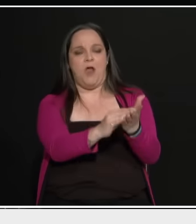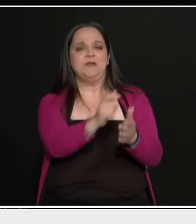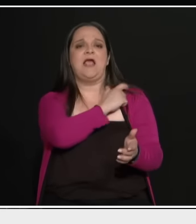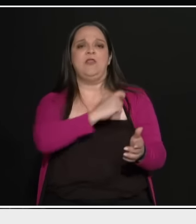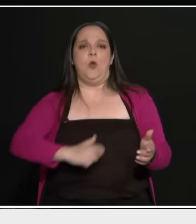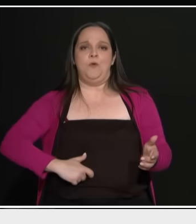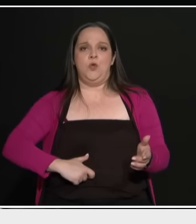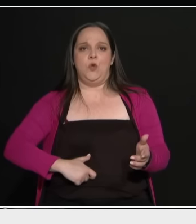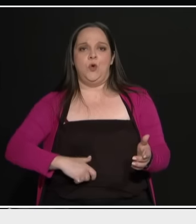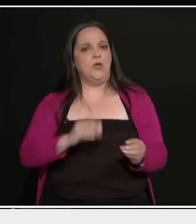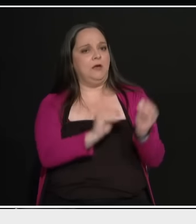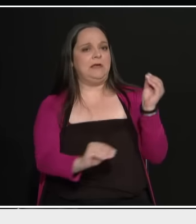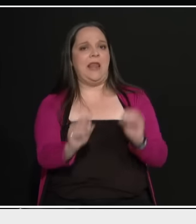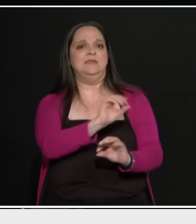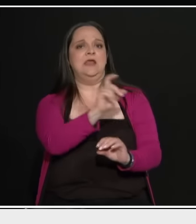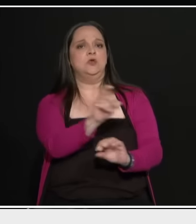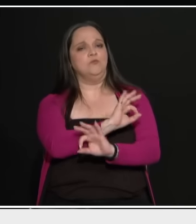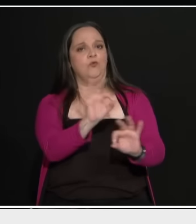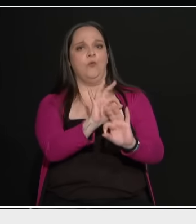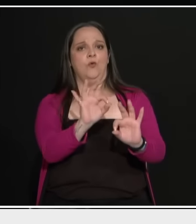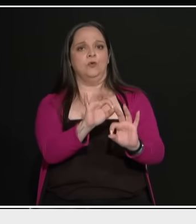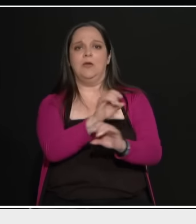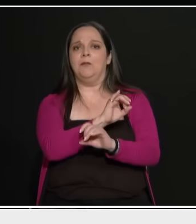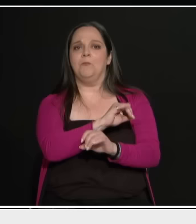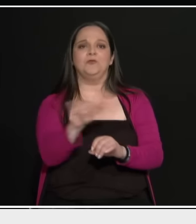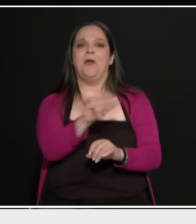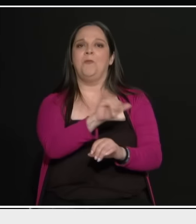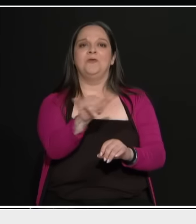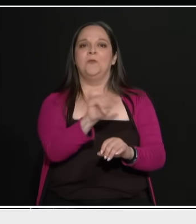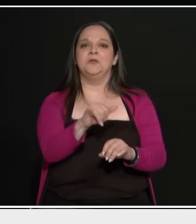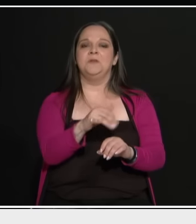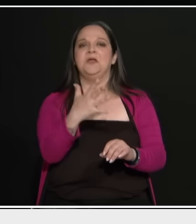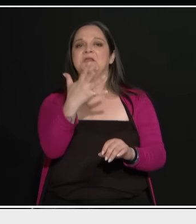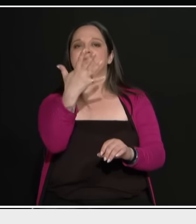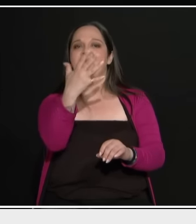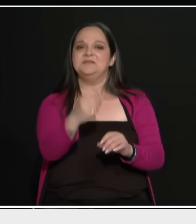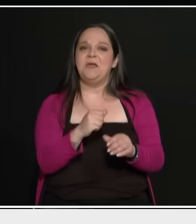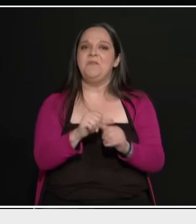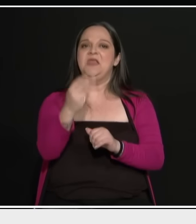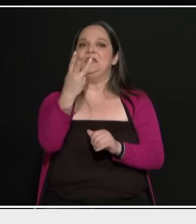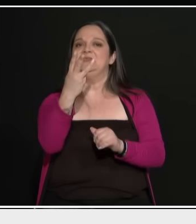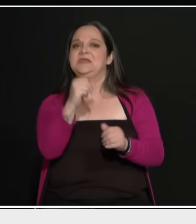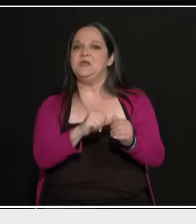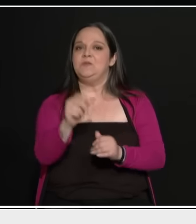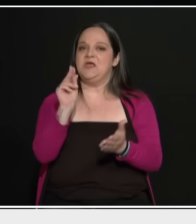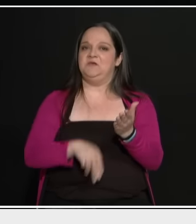φτιαχτεί η ζωή σου. Και δεν τον βάζουν ποτέ. Βάζουν όλο τρίμηνα, τετράμηνα, πεντάμηνα και τον βέτάνε έξω.